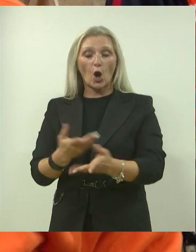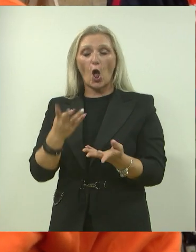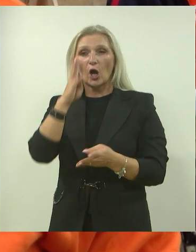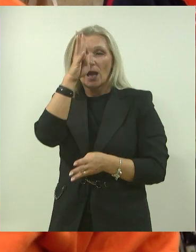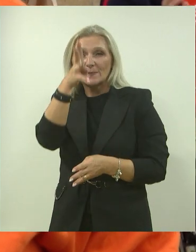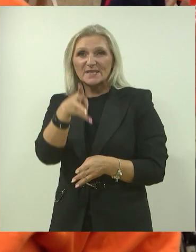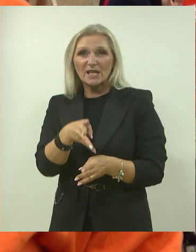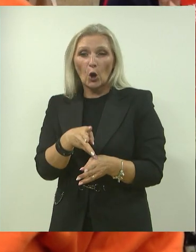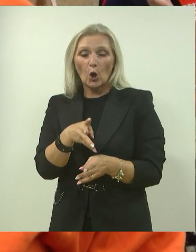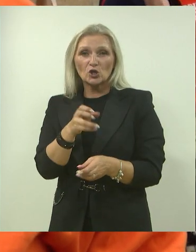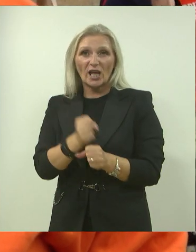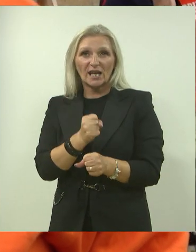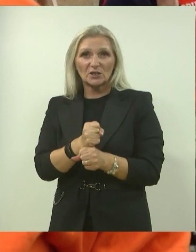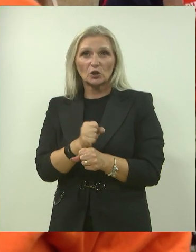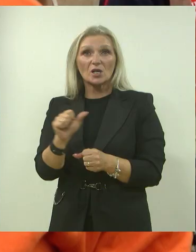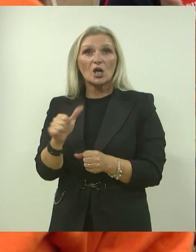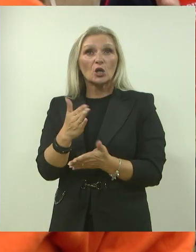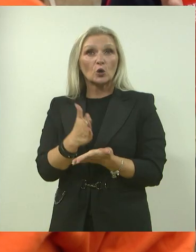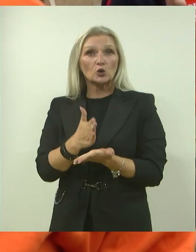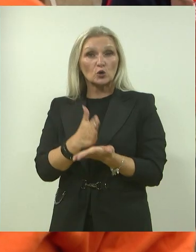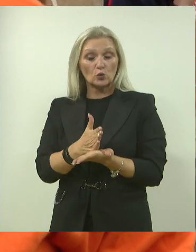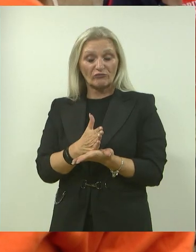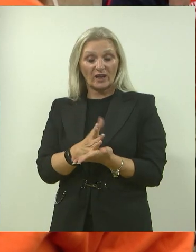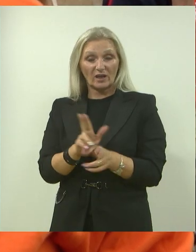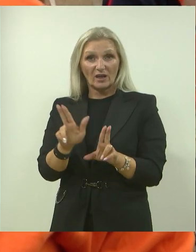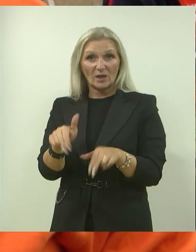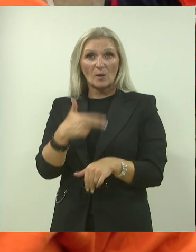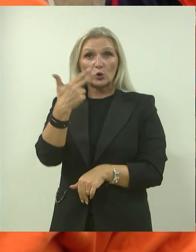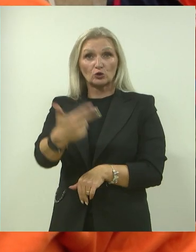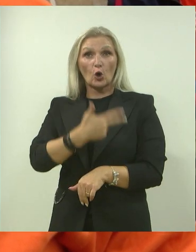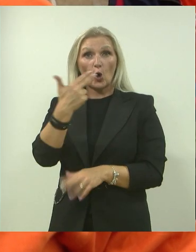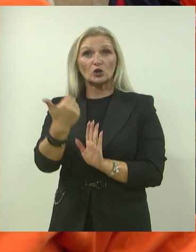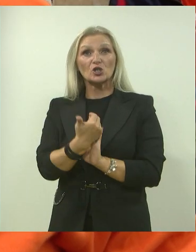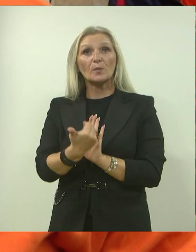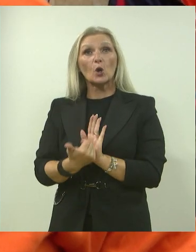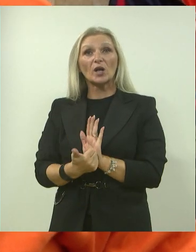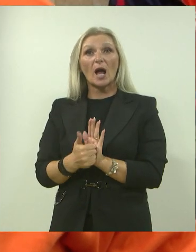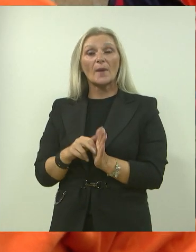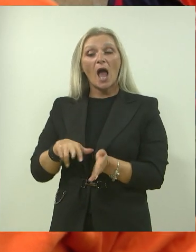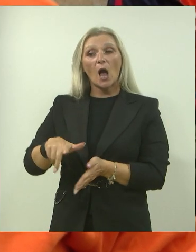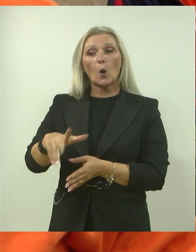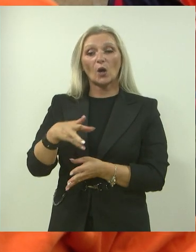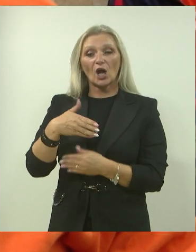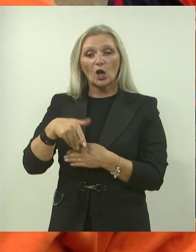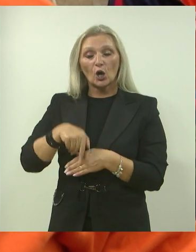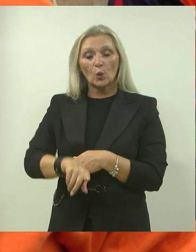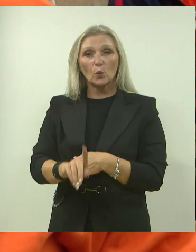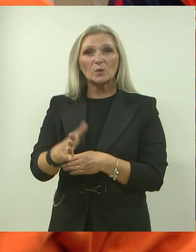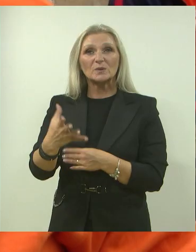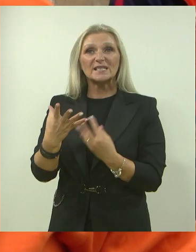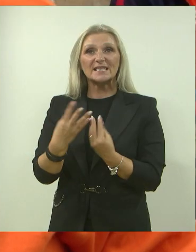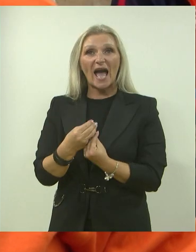radionice su tu bile. Još uvijek imamo trogodišnji program, korak u zajednicu preko kojih je,